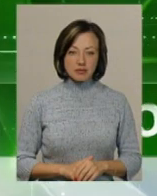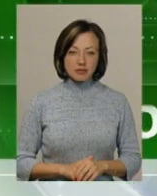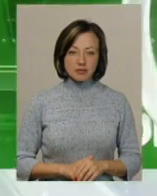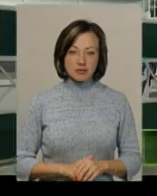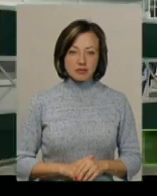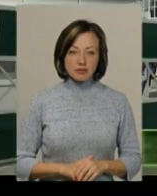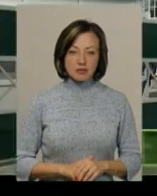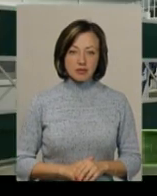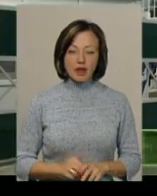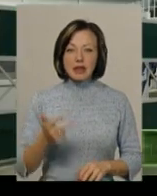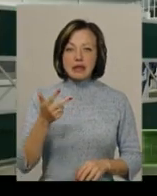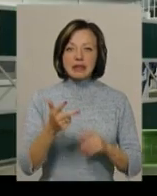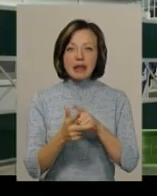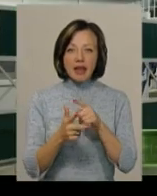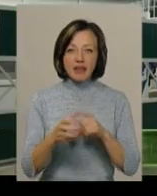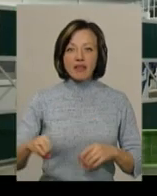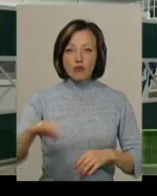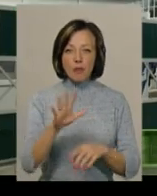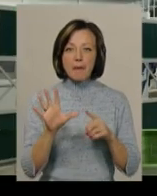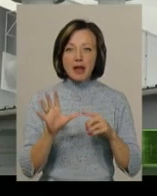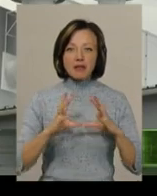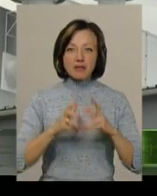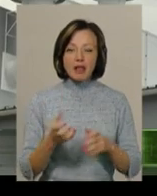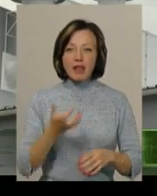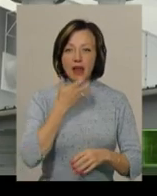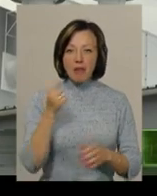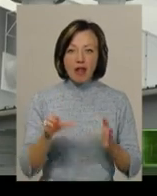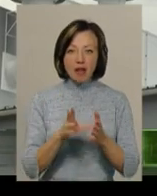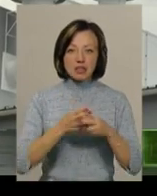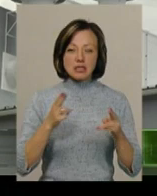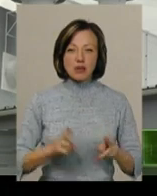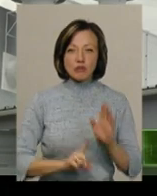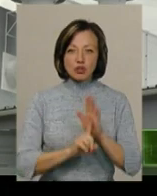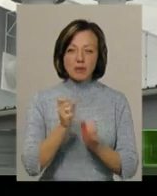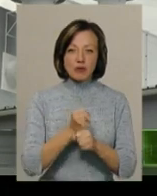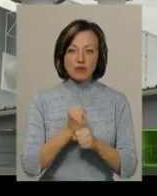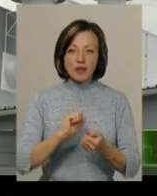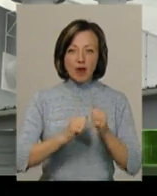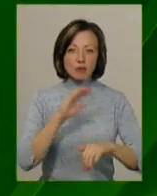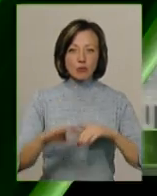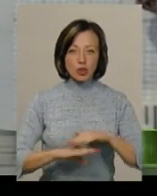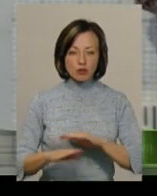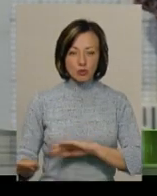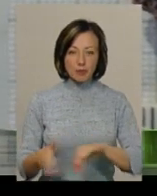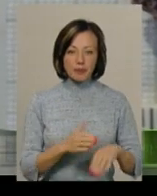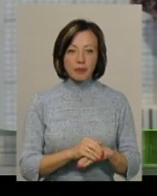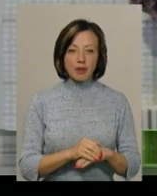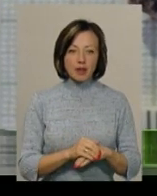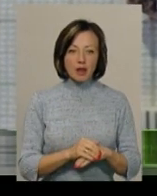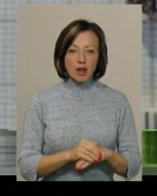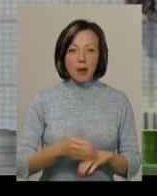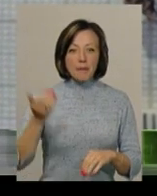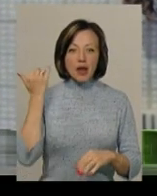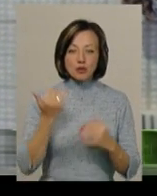Третя в Європі та п'ята в світі теплоелектростанція на біопаливі запрацювала сьогодні в Кам'янці-Подільському. Передка сучасних